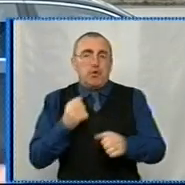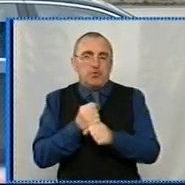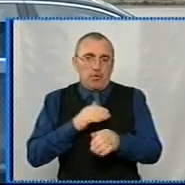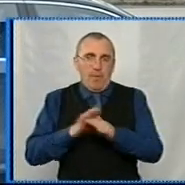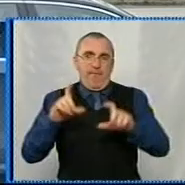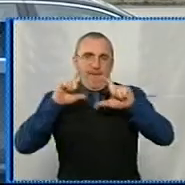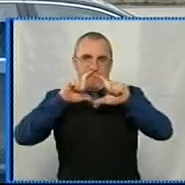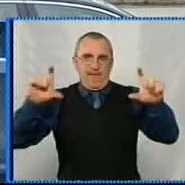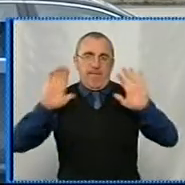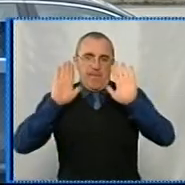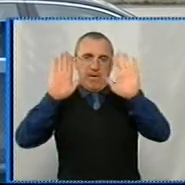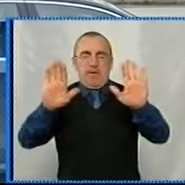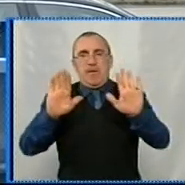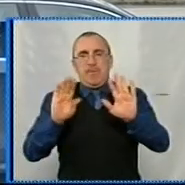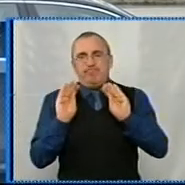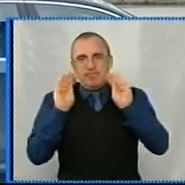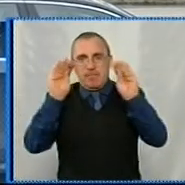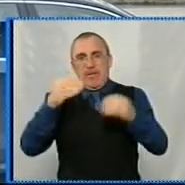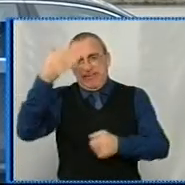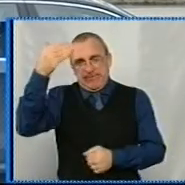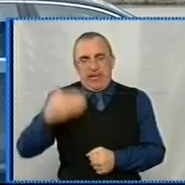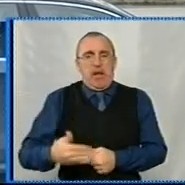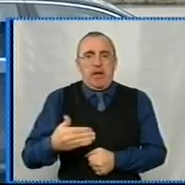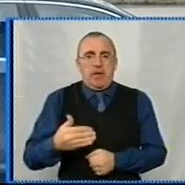цю вивізку, змонтували на цій стелі.